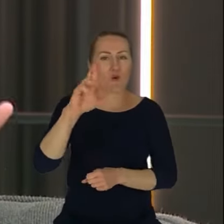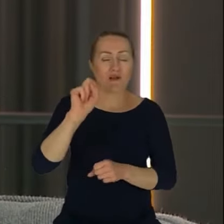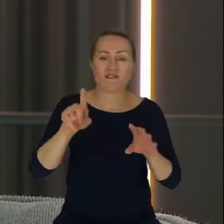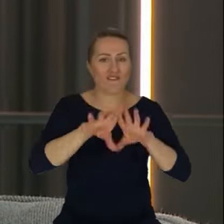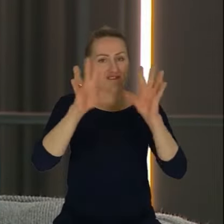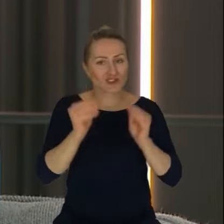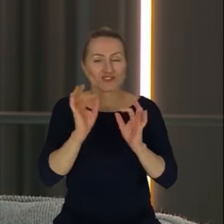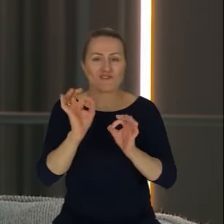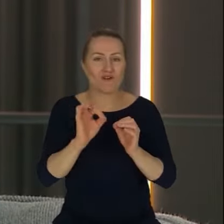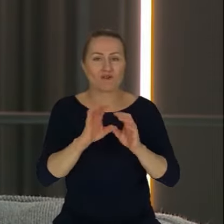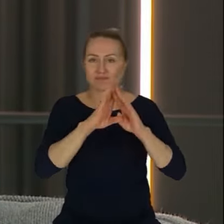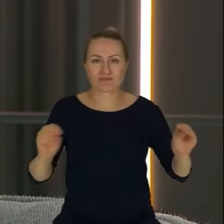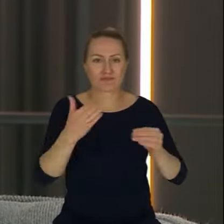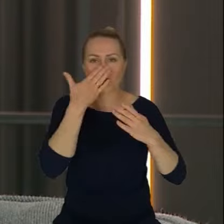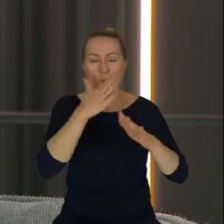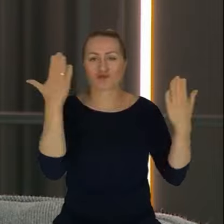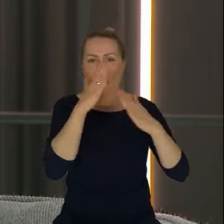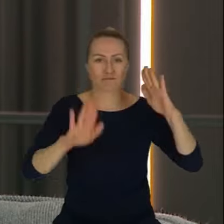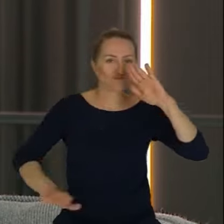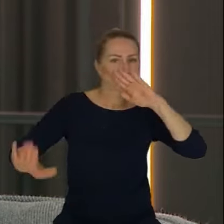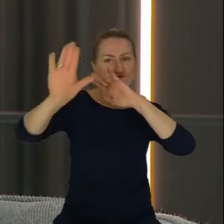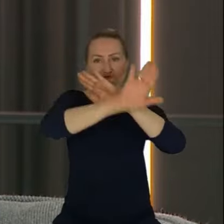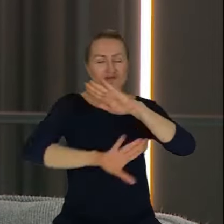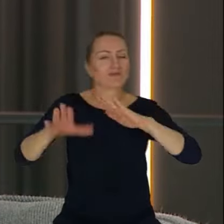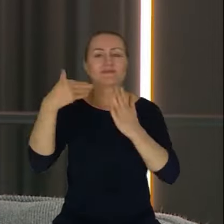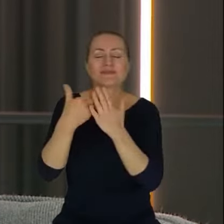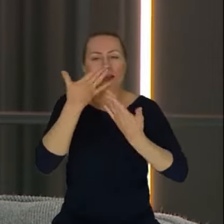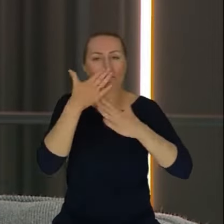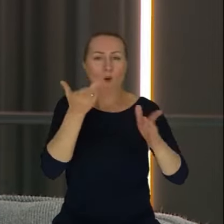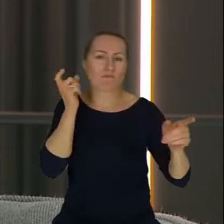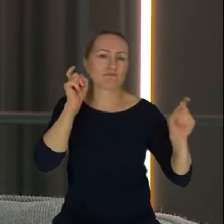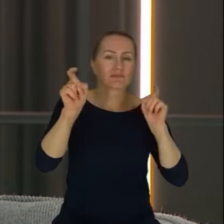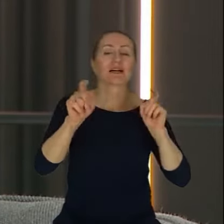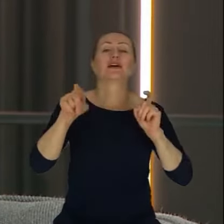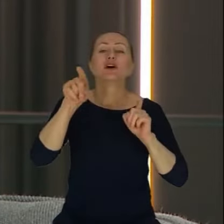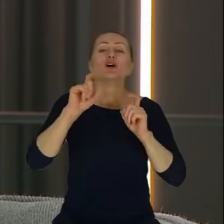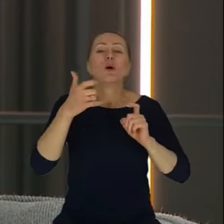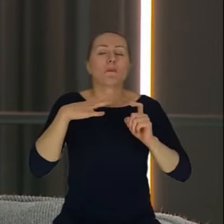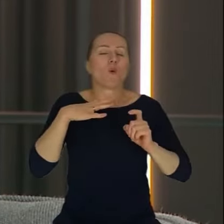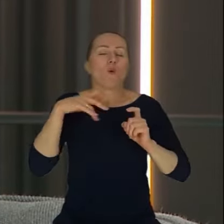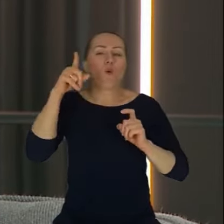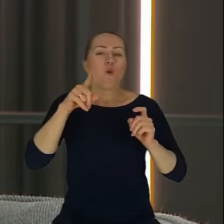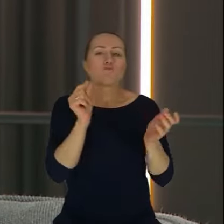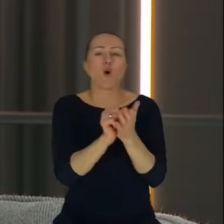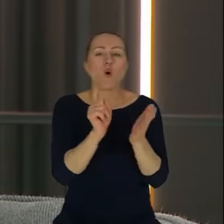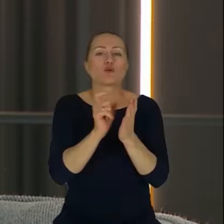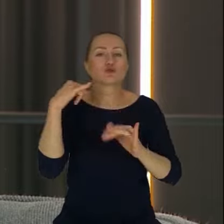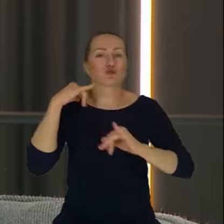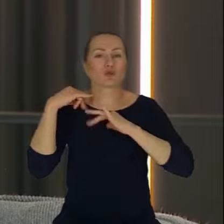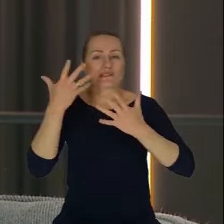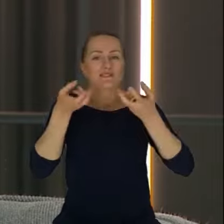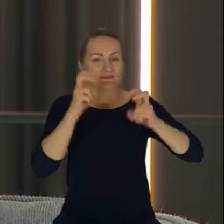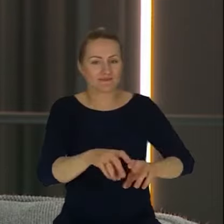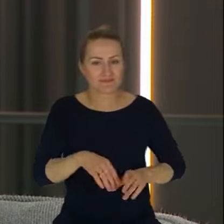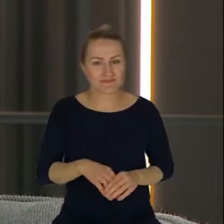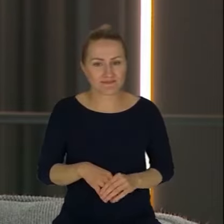pokazując czarną pranszę w proteście przeciwko podatkowi, który chciał rząd wprowadzić. Ale wiecie, co to było dla mnie